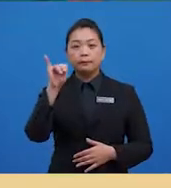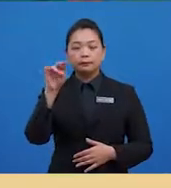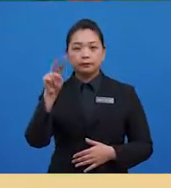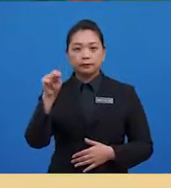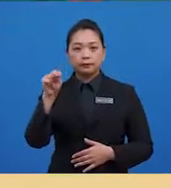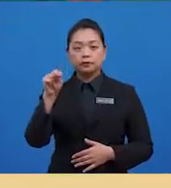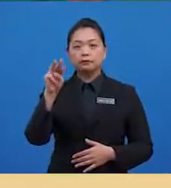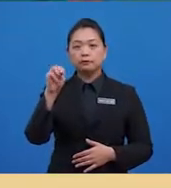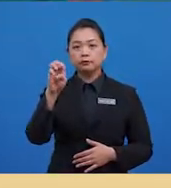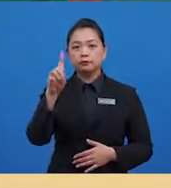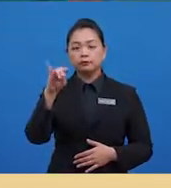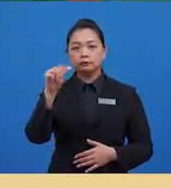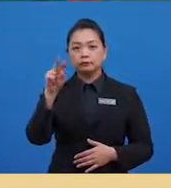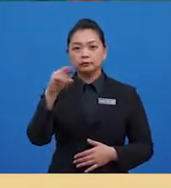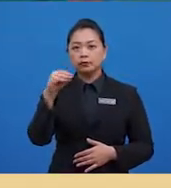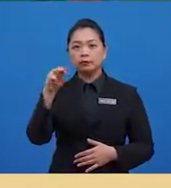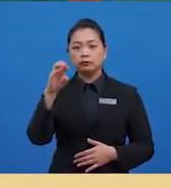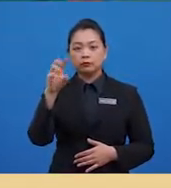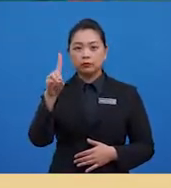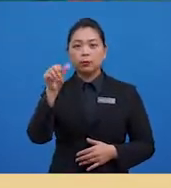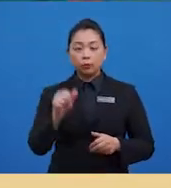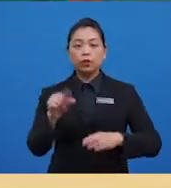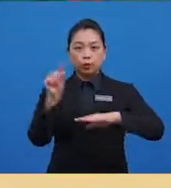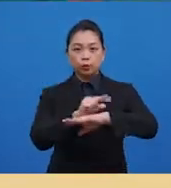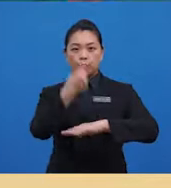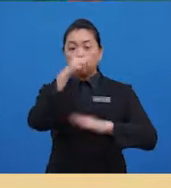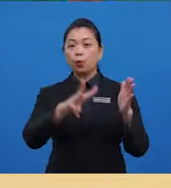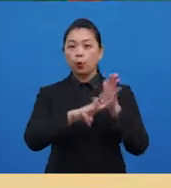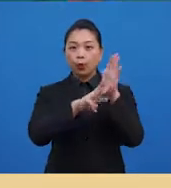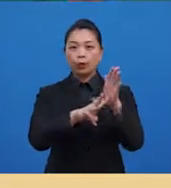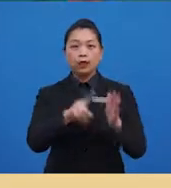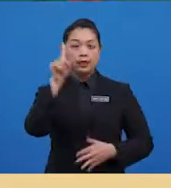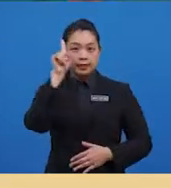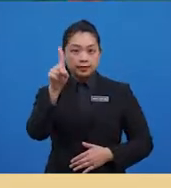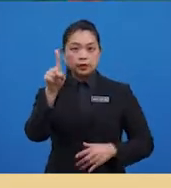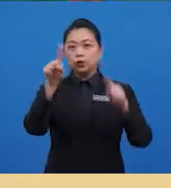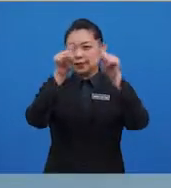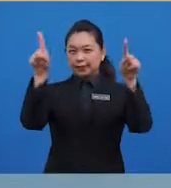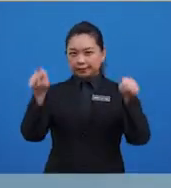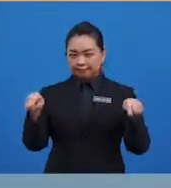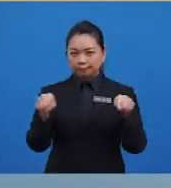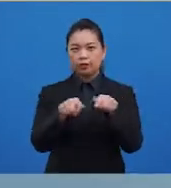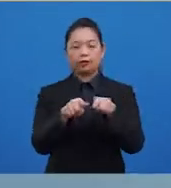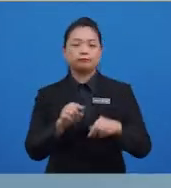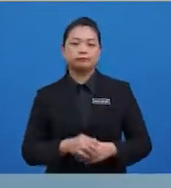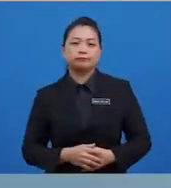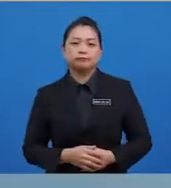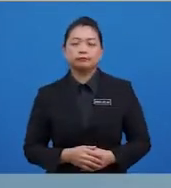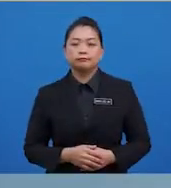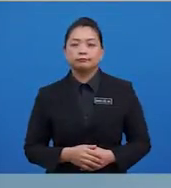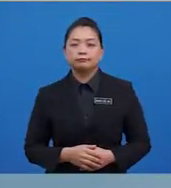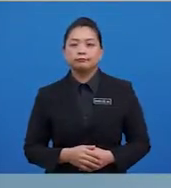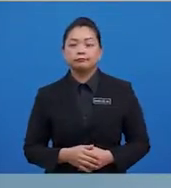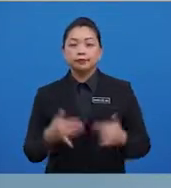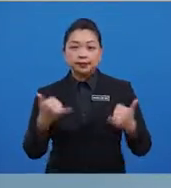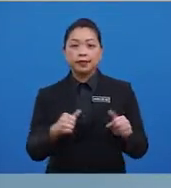dan mood boleh digunakan untuk mewakili sesuatu set data. Marilah murid-murid